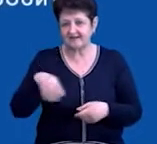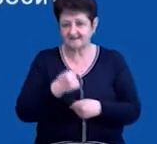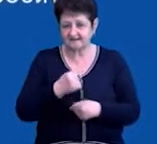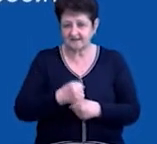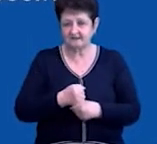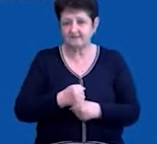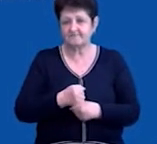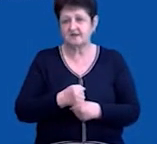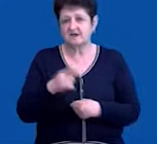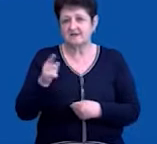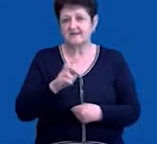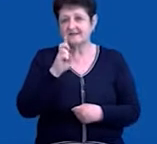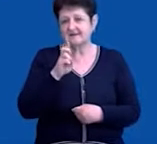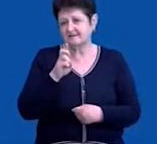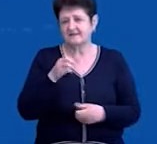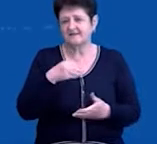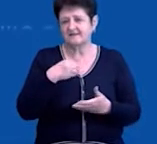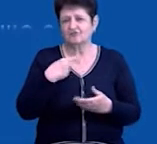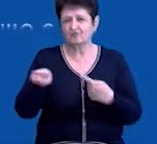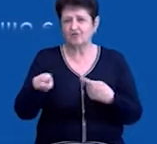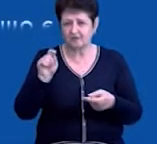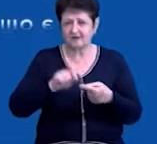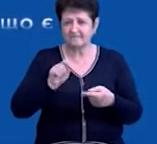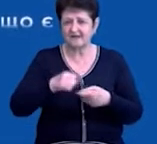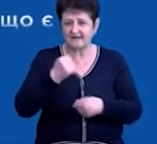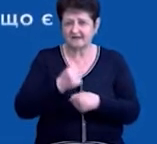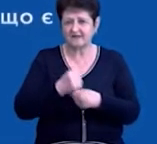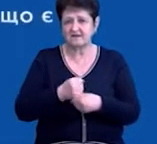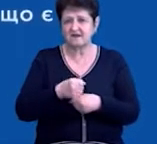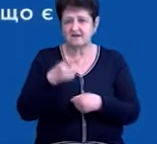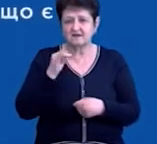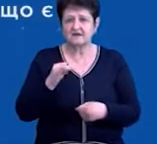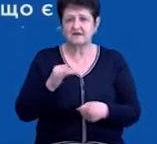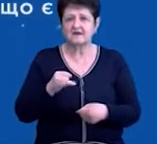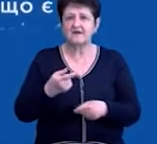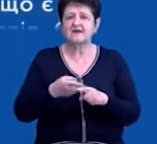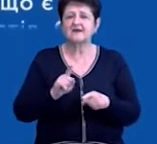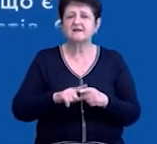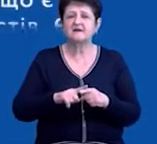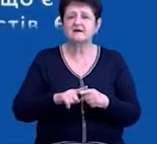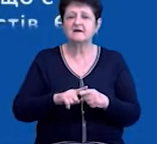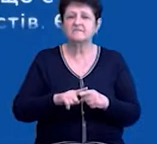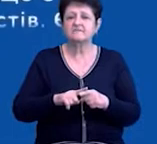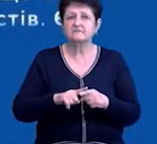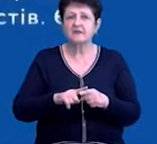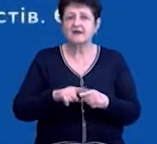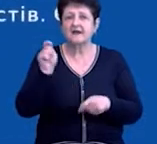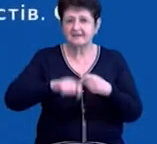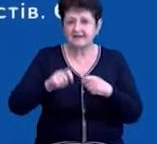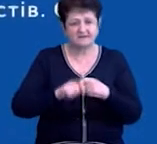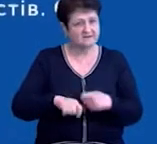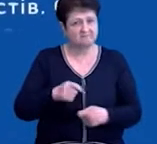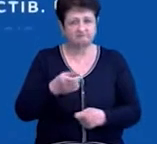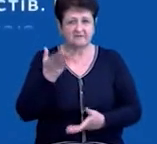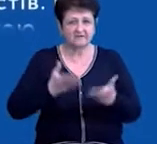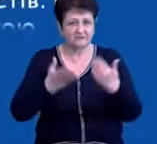зробити на ПЦР. Тим більше, що інформативність цих експрес-систем, она желає бути намного більшою.